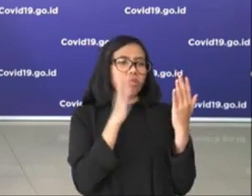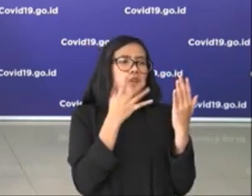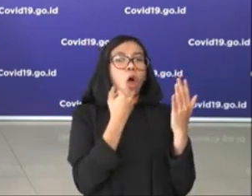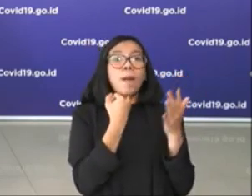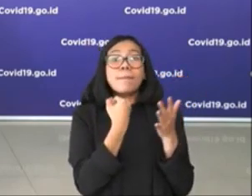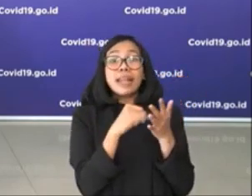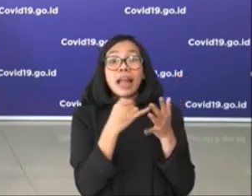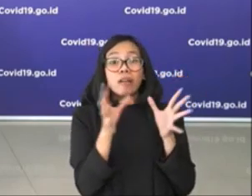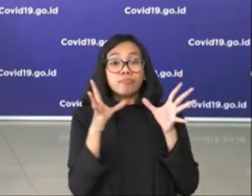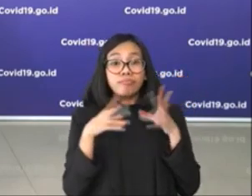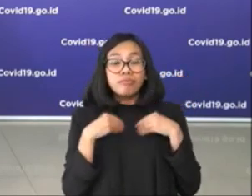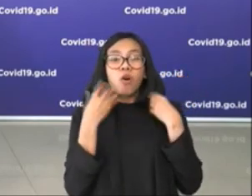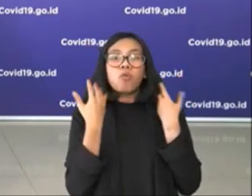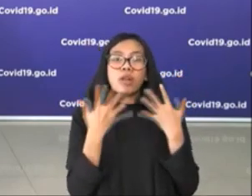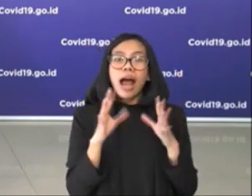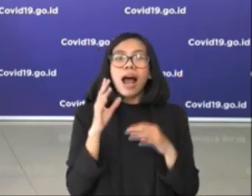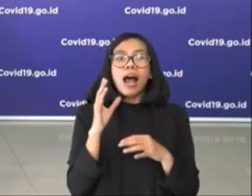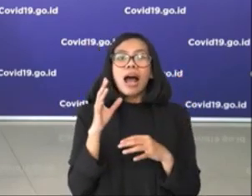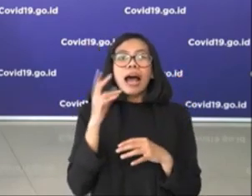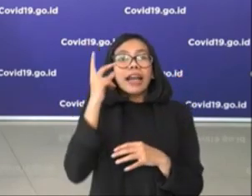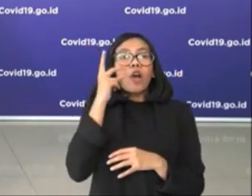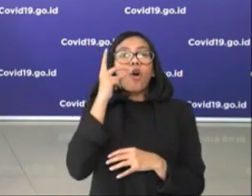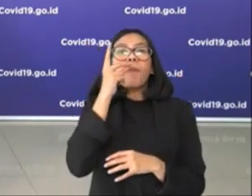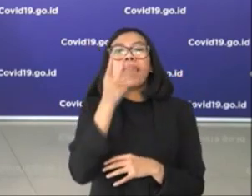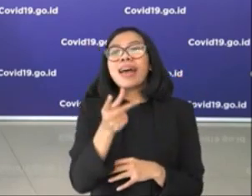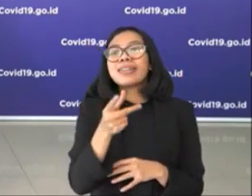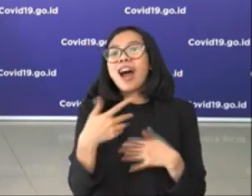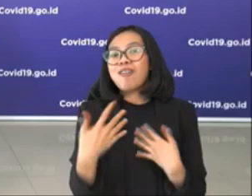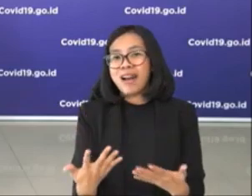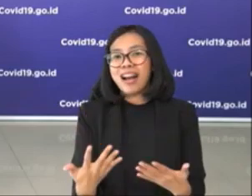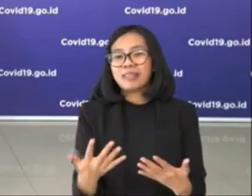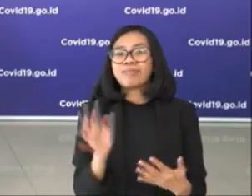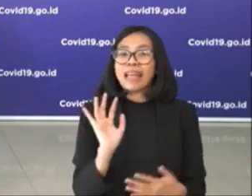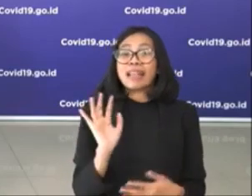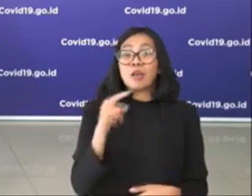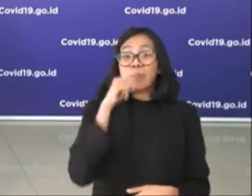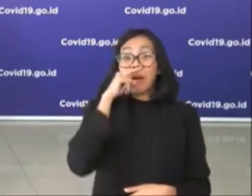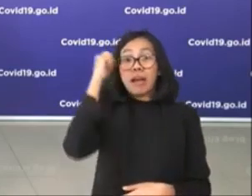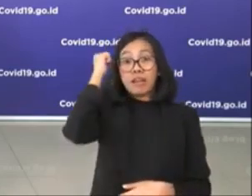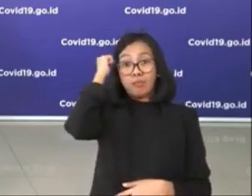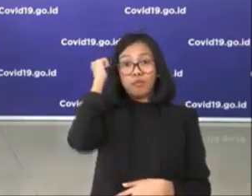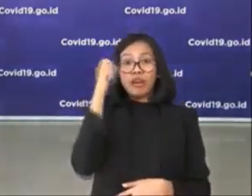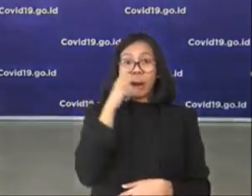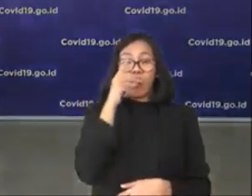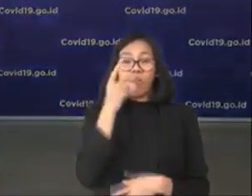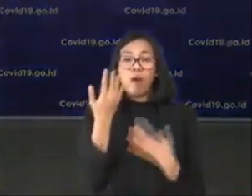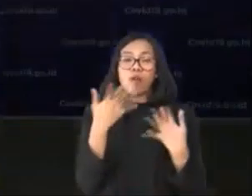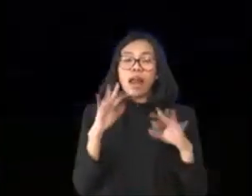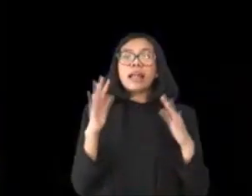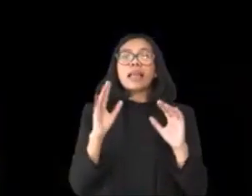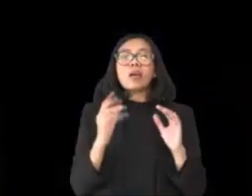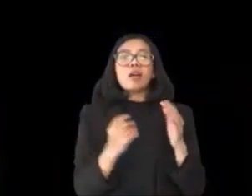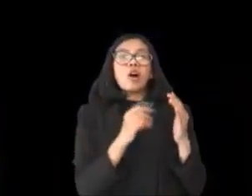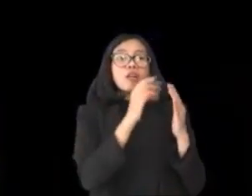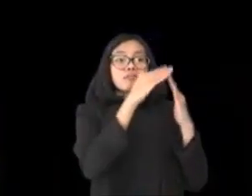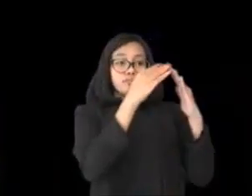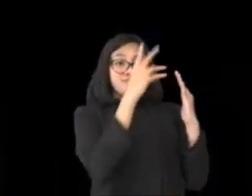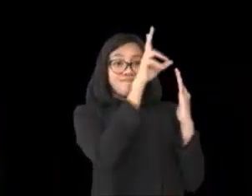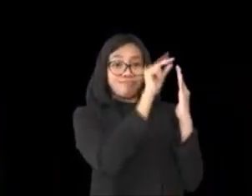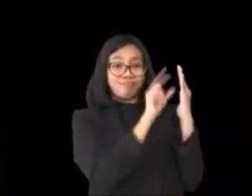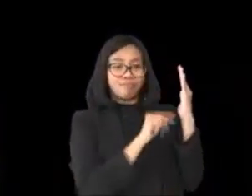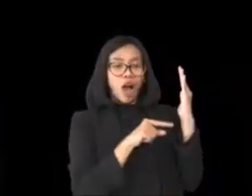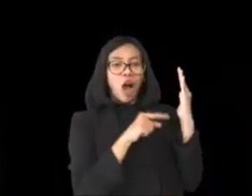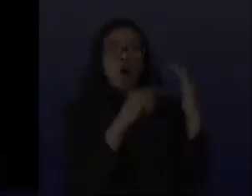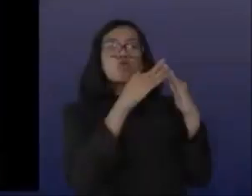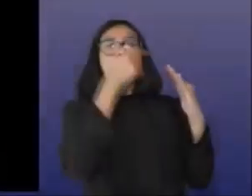penilaian mandiri tadi. Tentu saja, Bapak-Ibu sekalian akan mendapatkan informasi rumah sakit atau rumah sakit